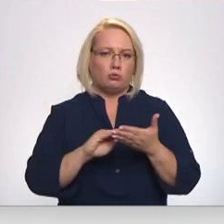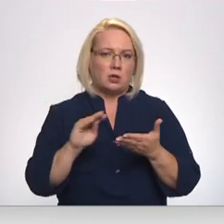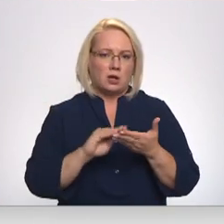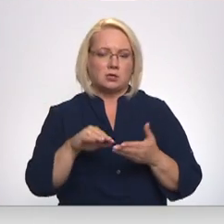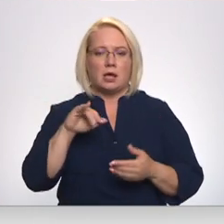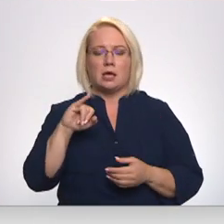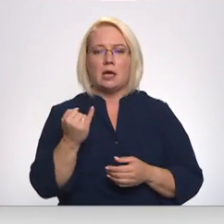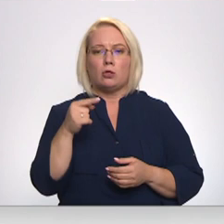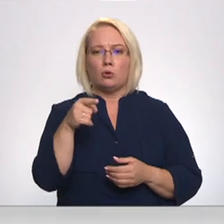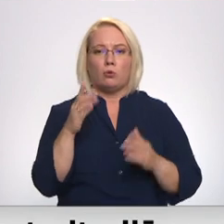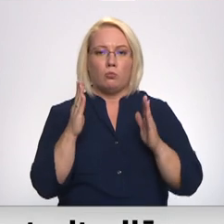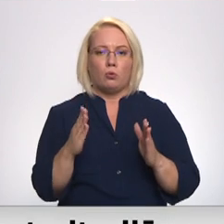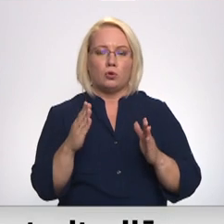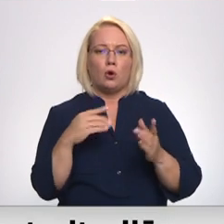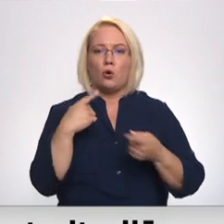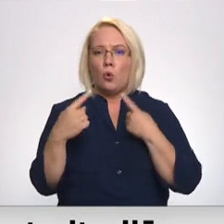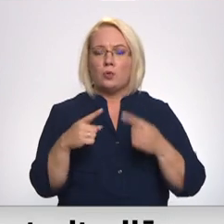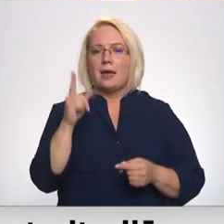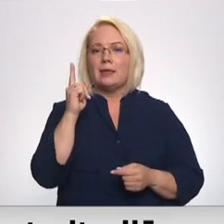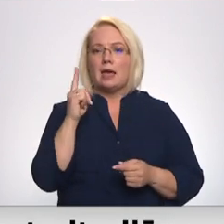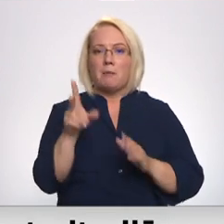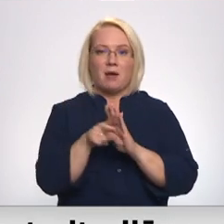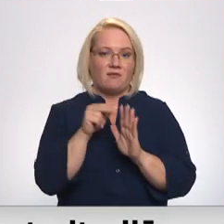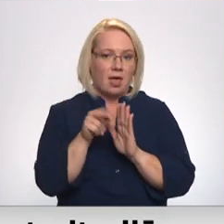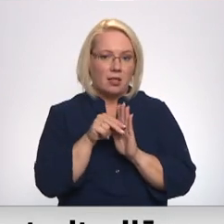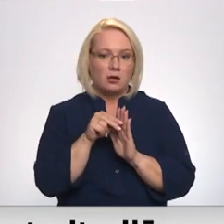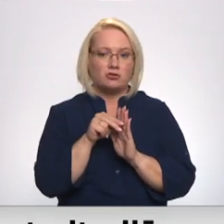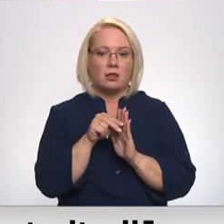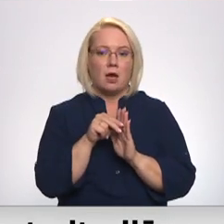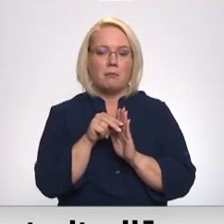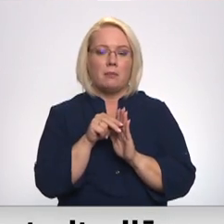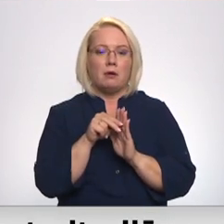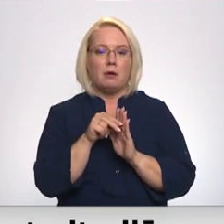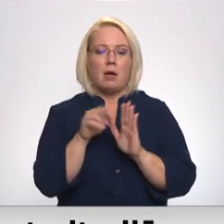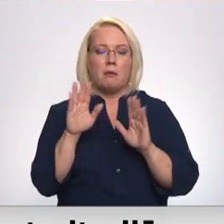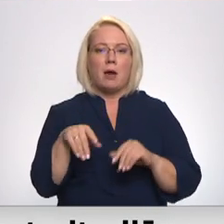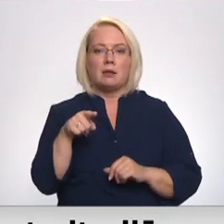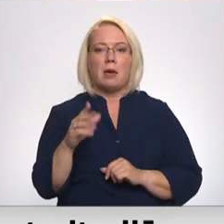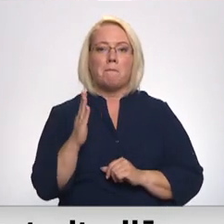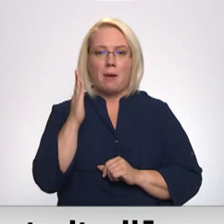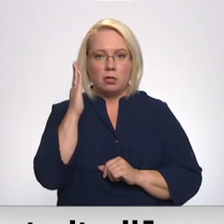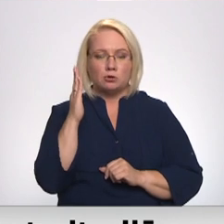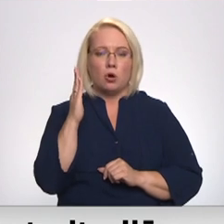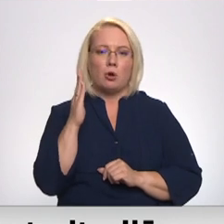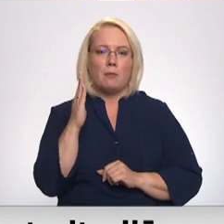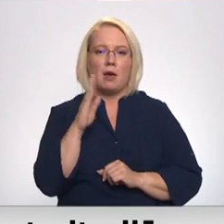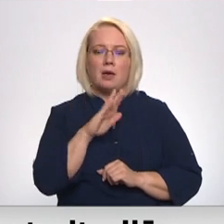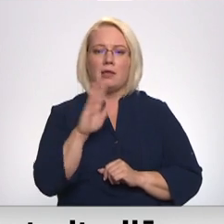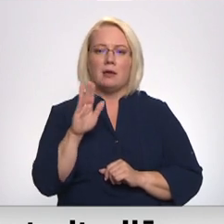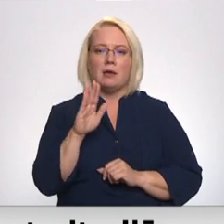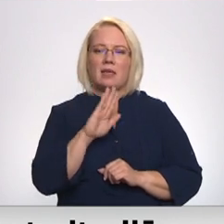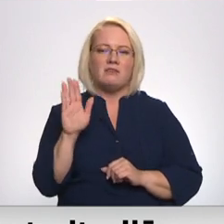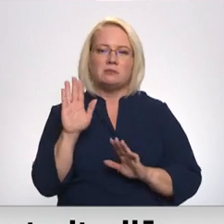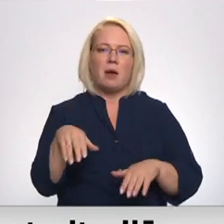jo tur būtu runāt tikai par vēlēšanam, par tiem balsojumiem, tad ne par vēlēšaniem, par